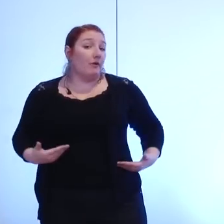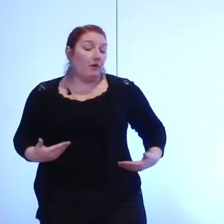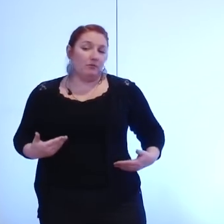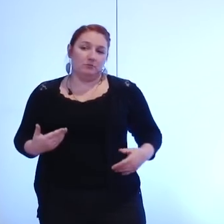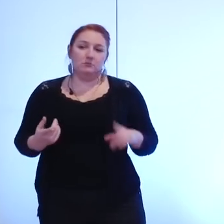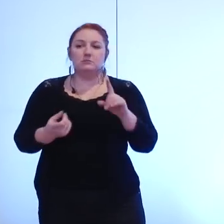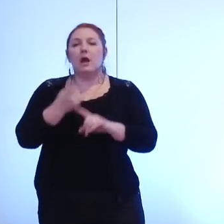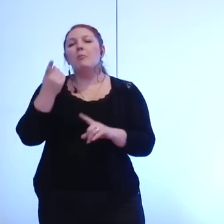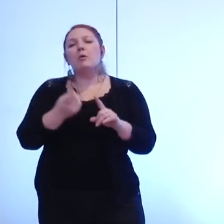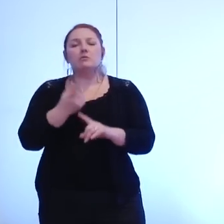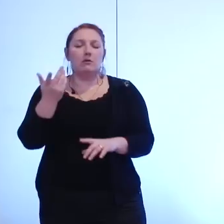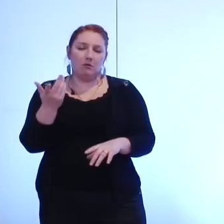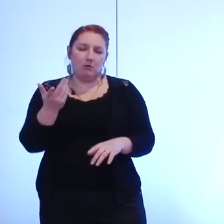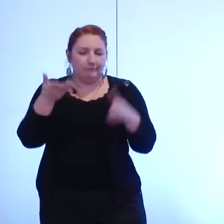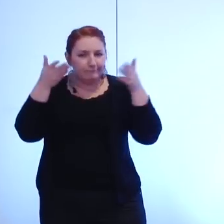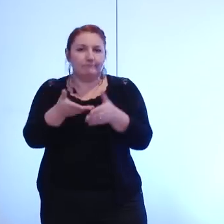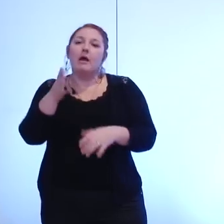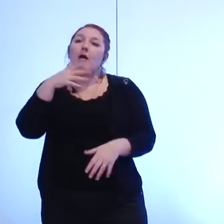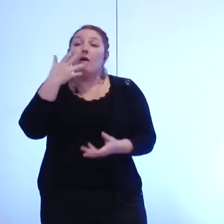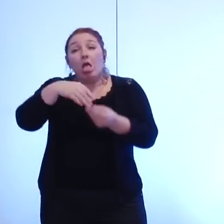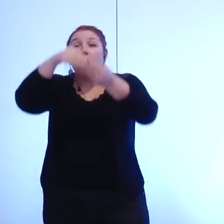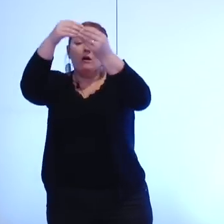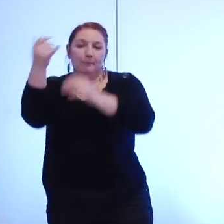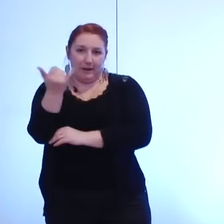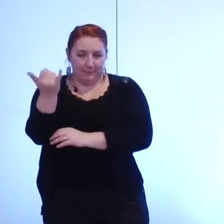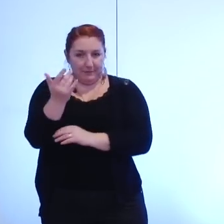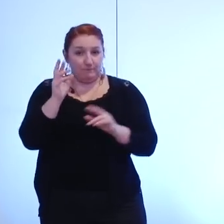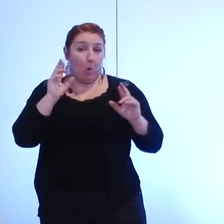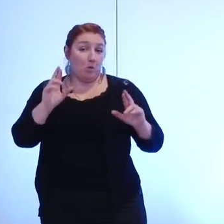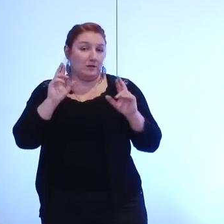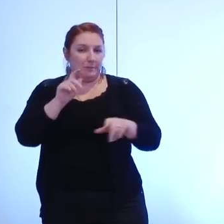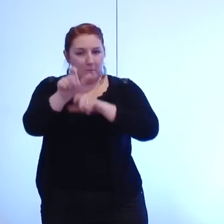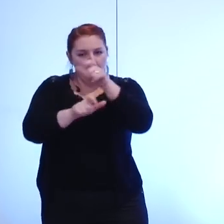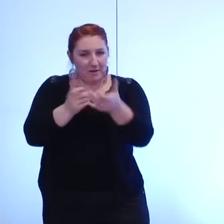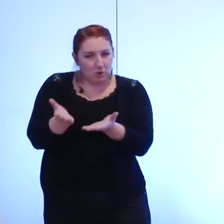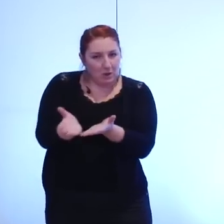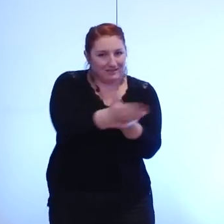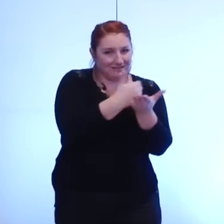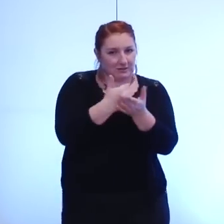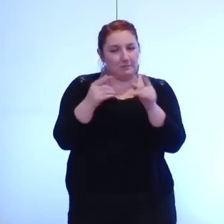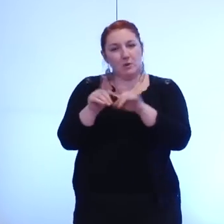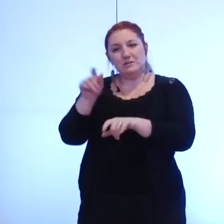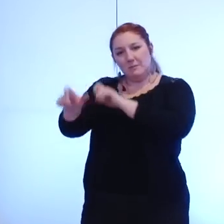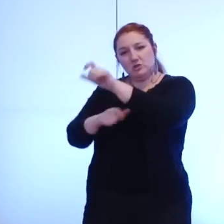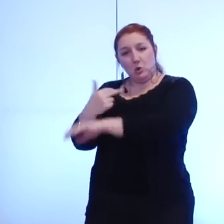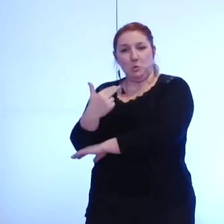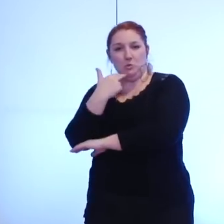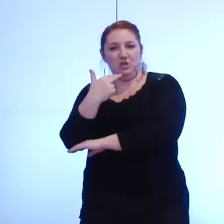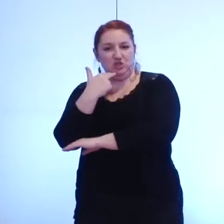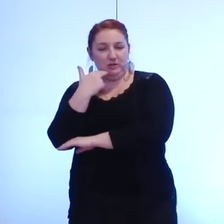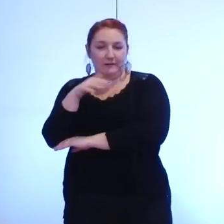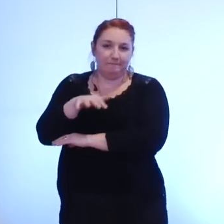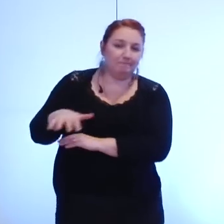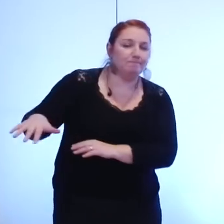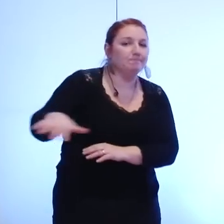en rajouter nous espérons pour les personnels et les usagers de notre patrimoine commun qu'une